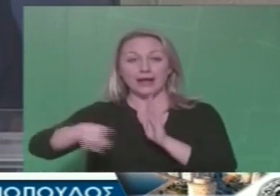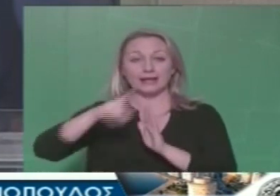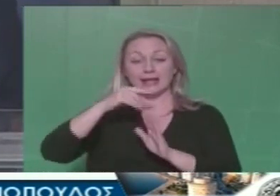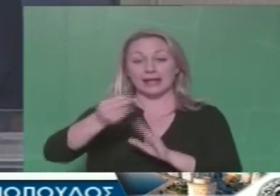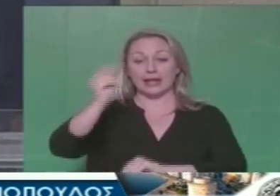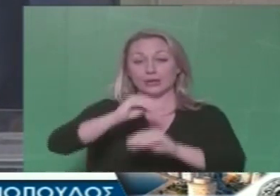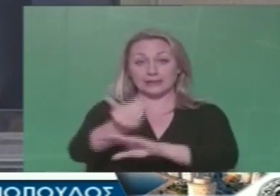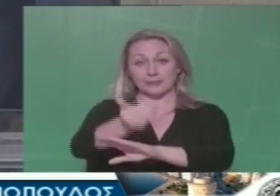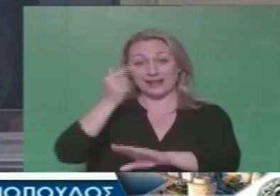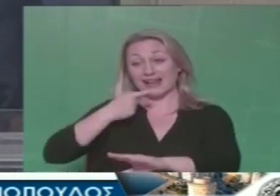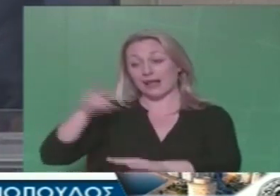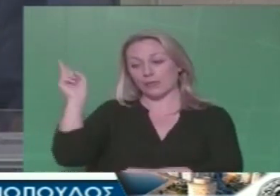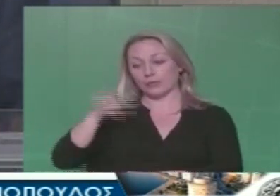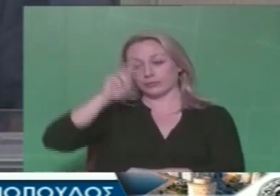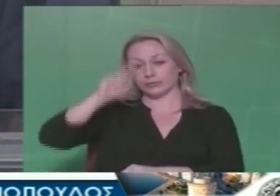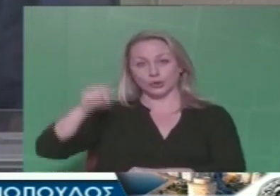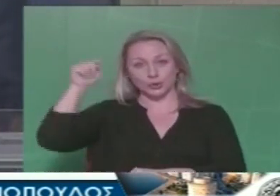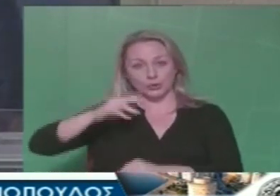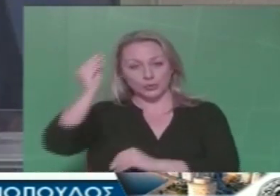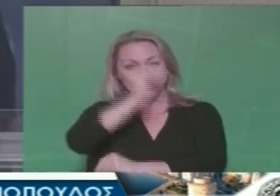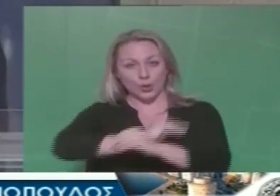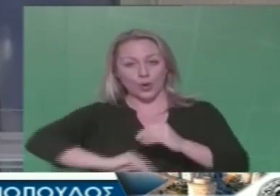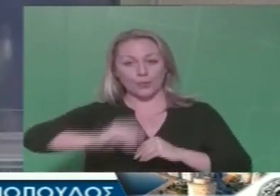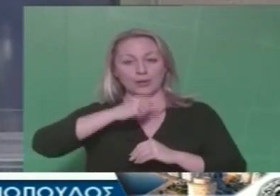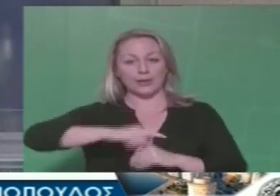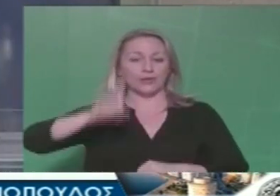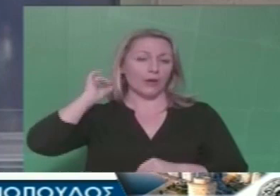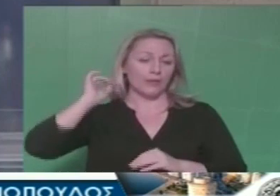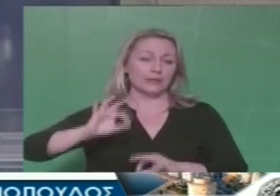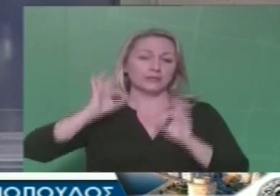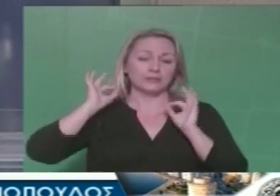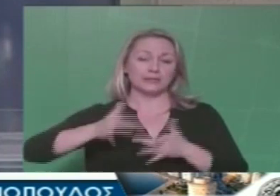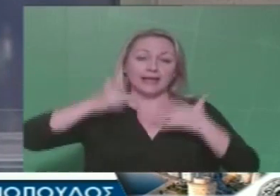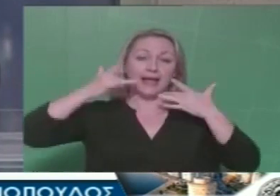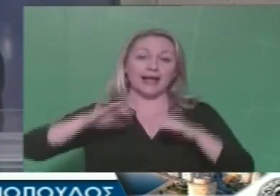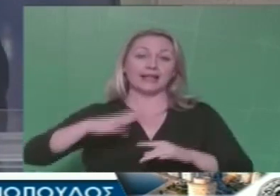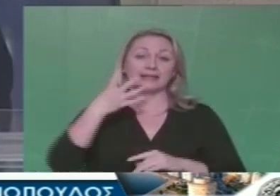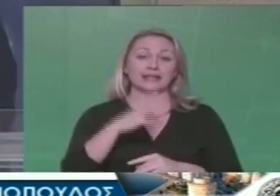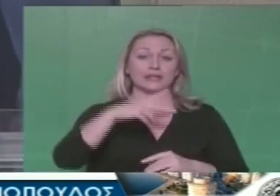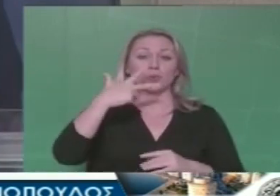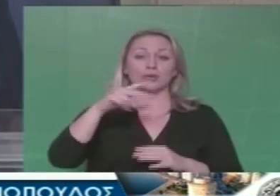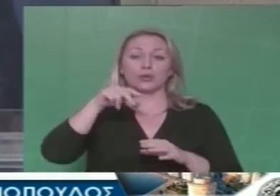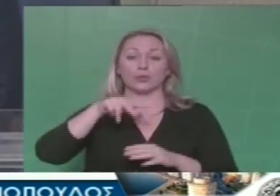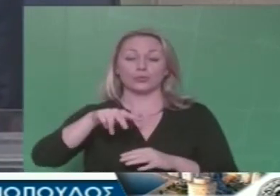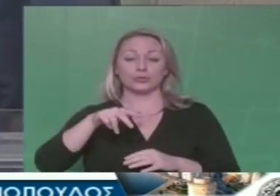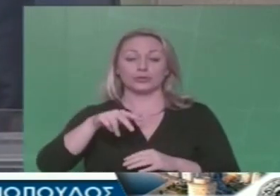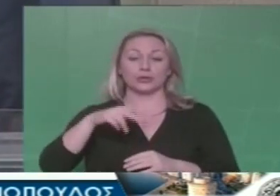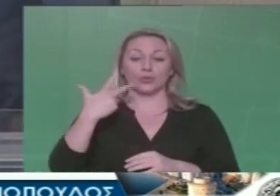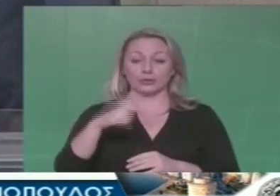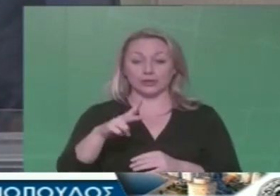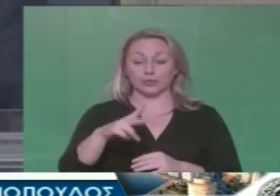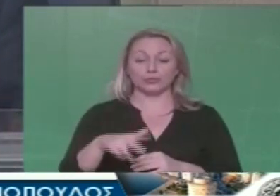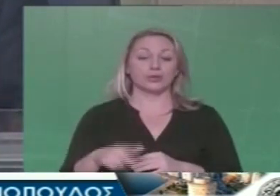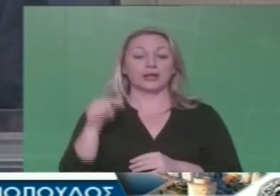για κατάργηση. Έχουμε αύξηση της ελεγχόμενης στάθμισης αυτού του παράδειγμα του καθεστώντας στα 4-7 κόσια και αν υπολογίσουμε και την εκτόξευση των